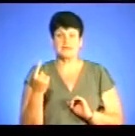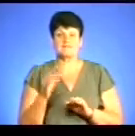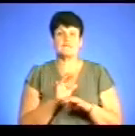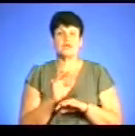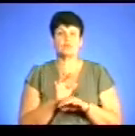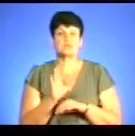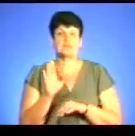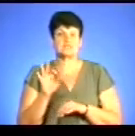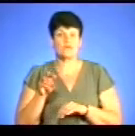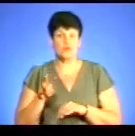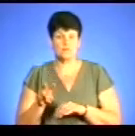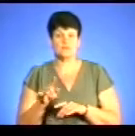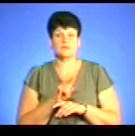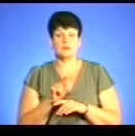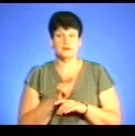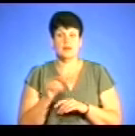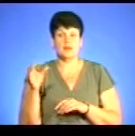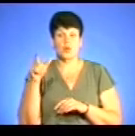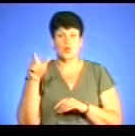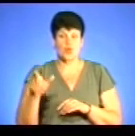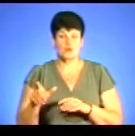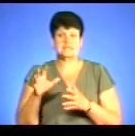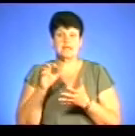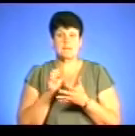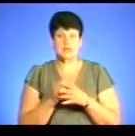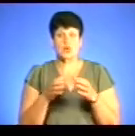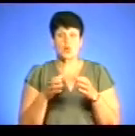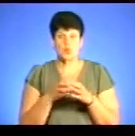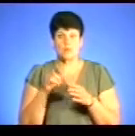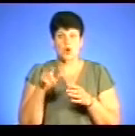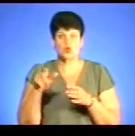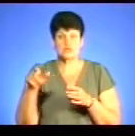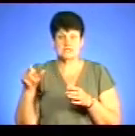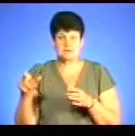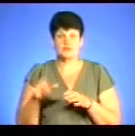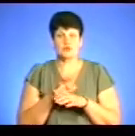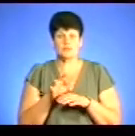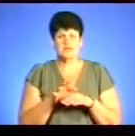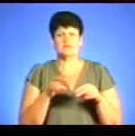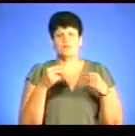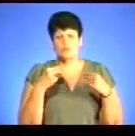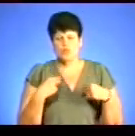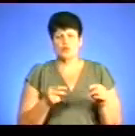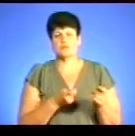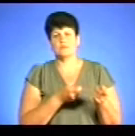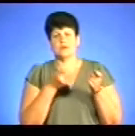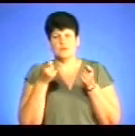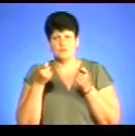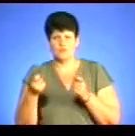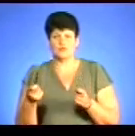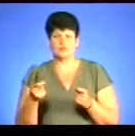Виробництвом фальсифікованого алкогольної продукції займалася група осіб, виробництвом, реалізацією, транспортуванням такого